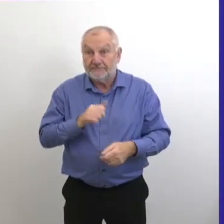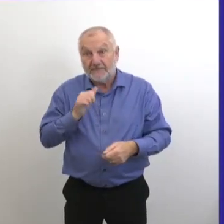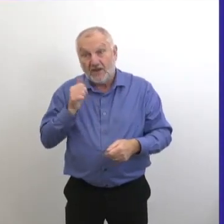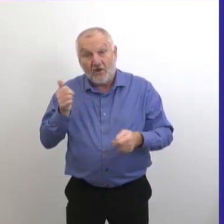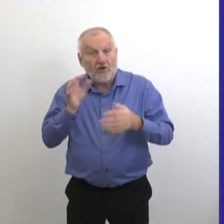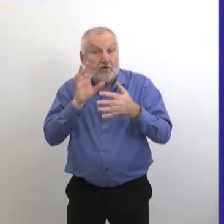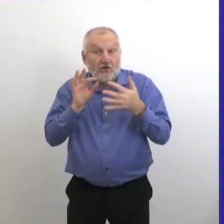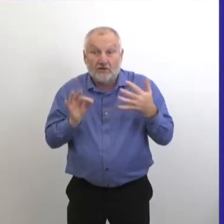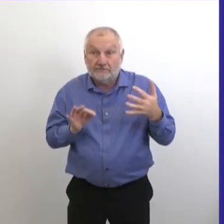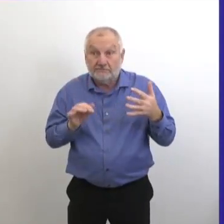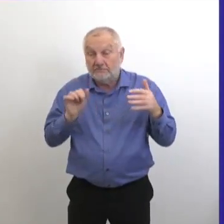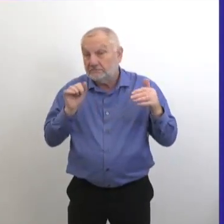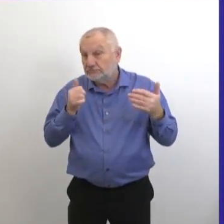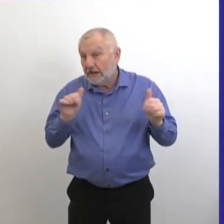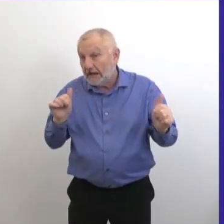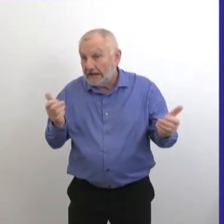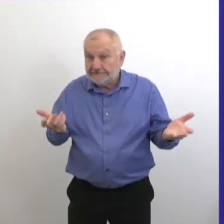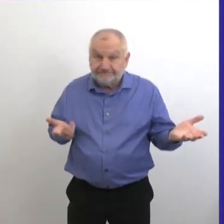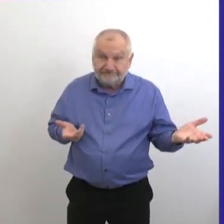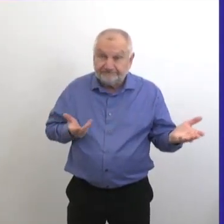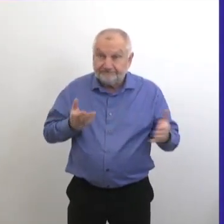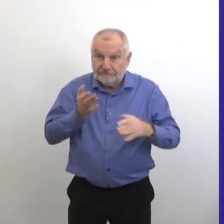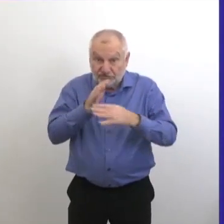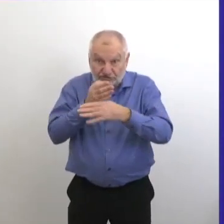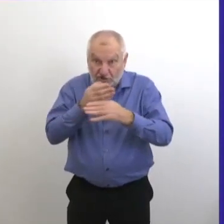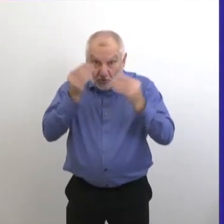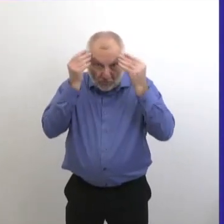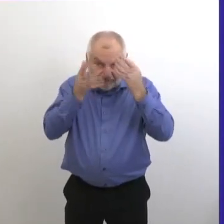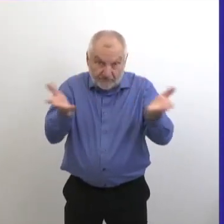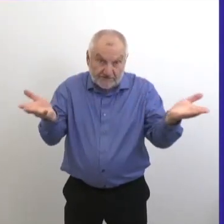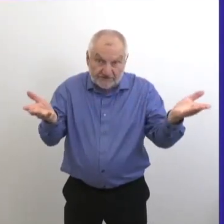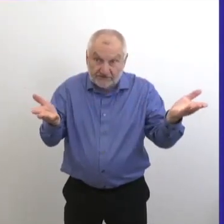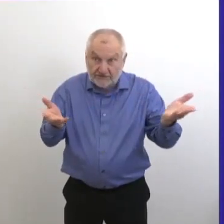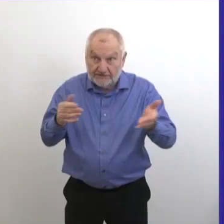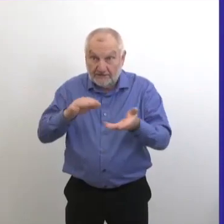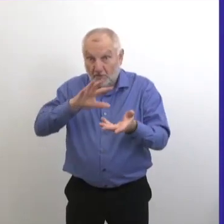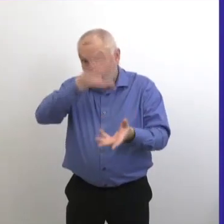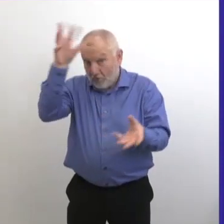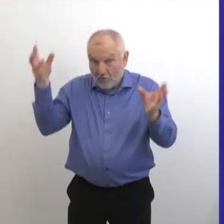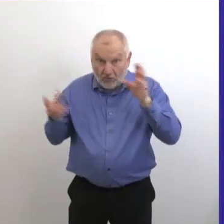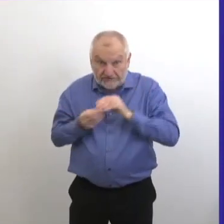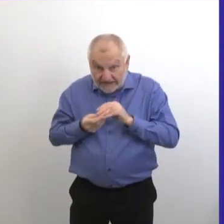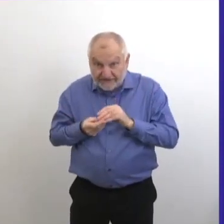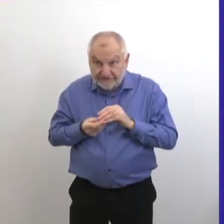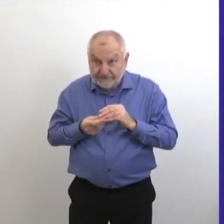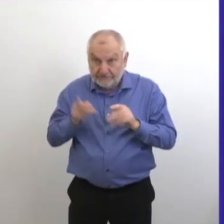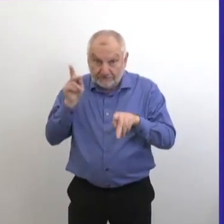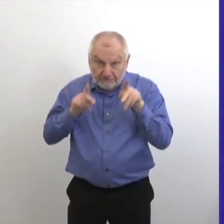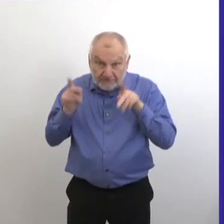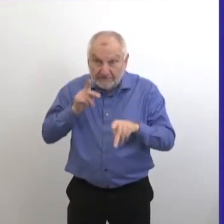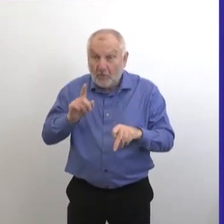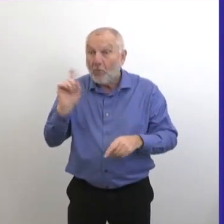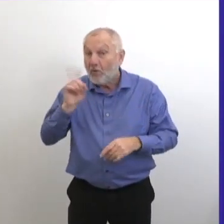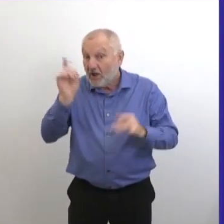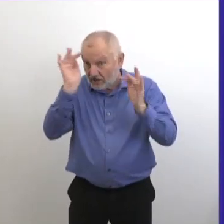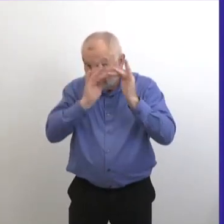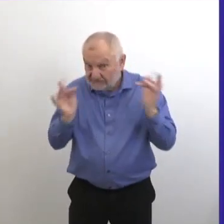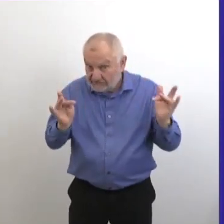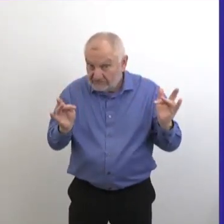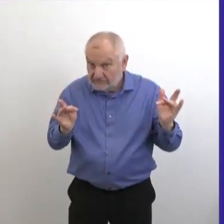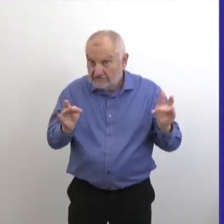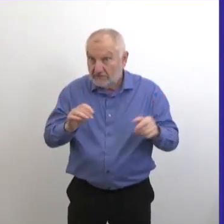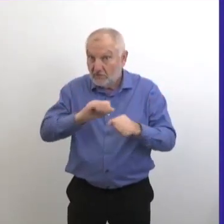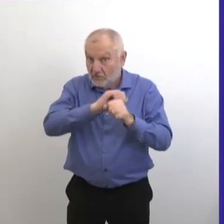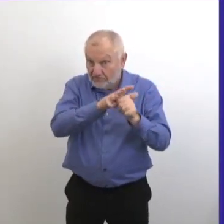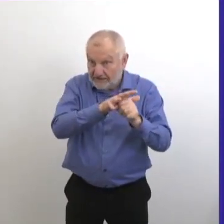moyens pour partager des renseignements qui sont utiles, comme par exemple le nombre de gens qui sont à l'hôpital